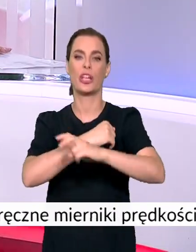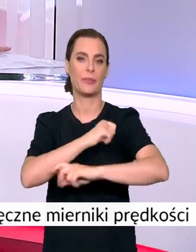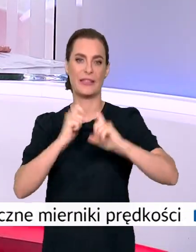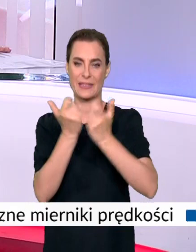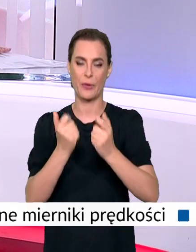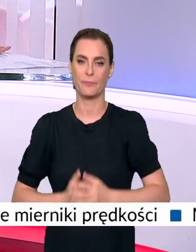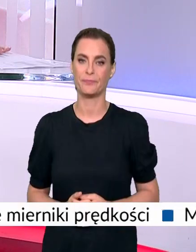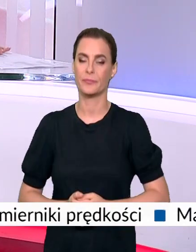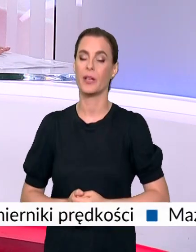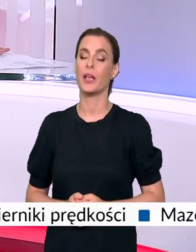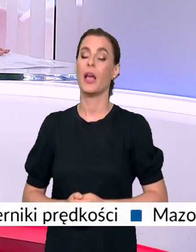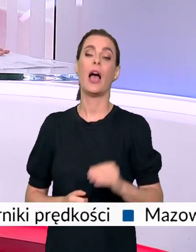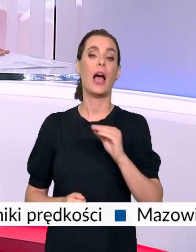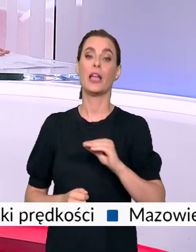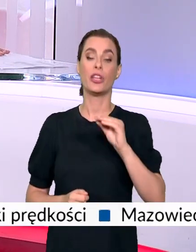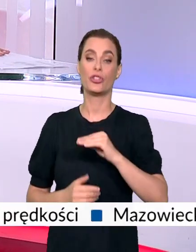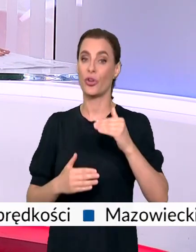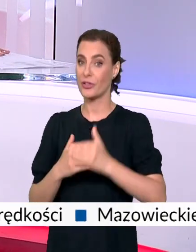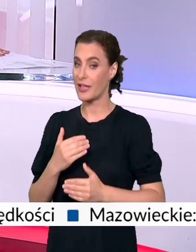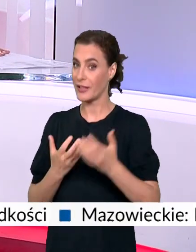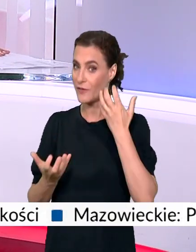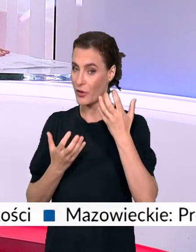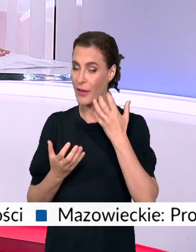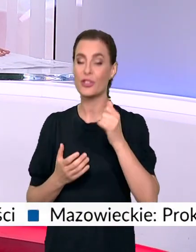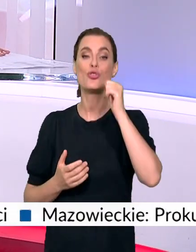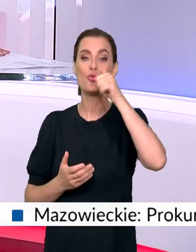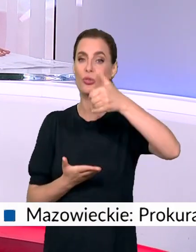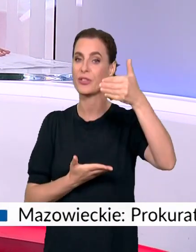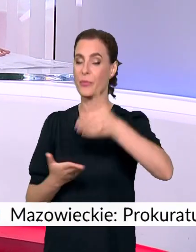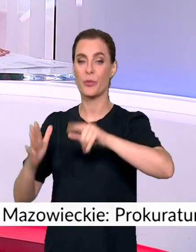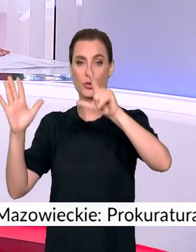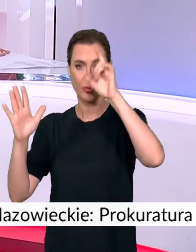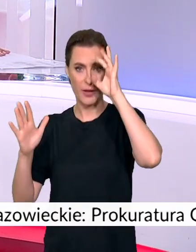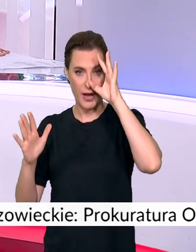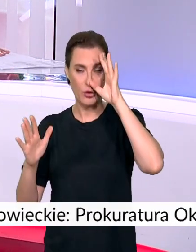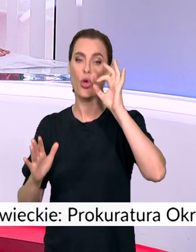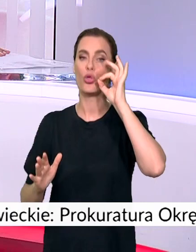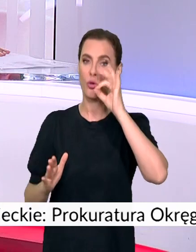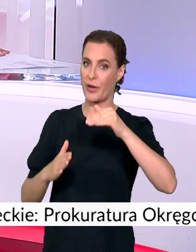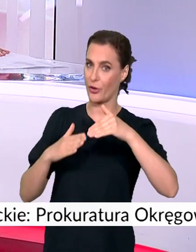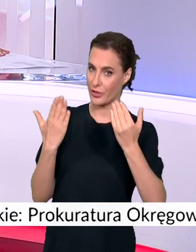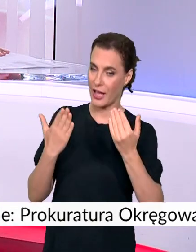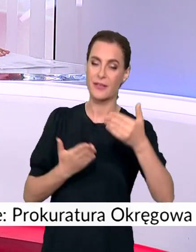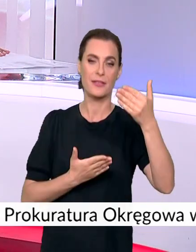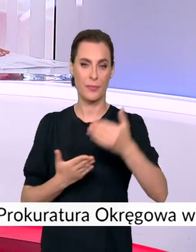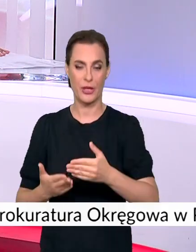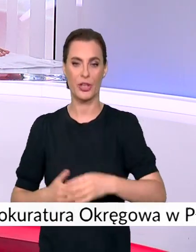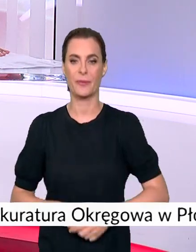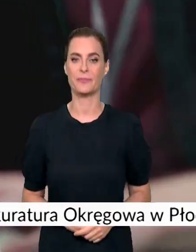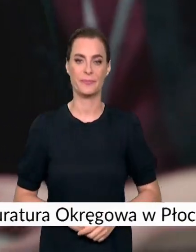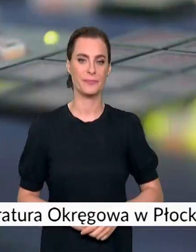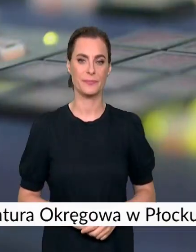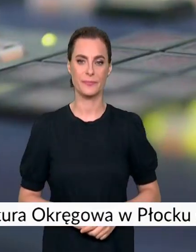A na koniec jeszcze jedno zaproszenie. Już jutro od siódmej. Program Dobrego Dnia, które poprowadzą dla Państwa Ula Kaczyńska i Paweł Pochwała.